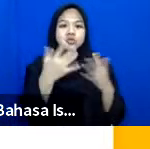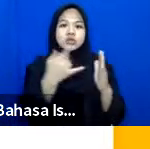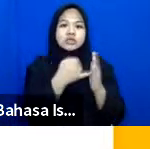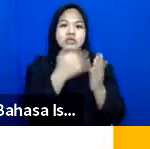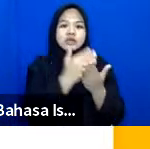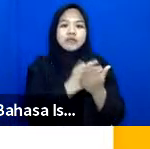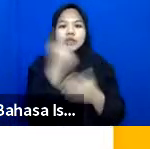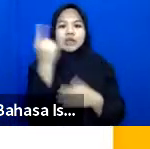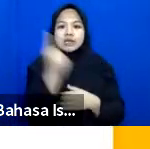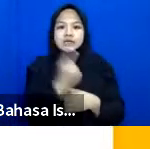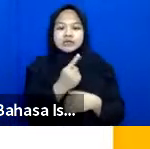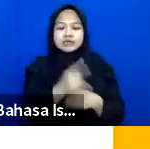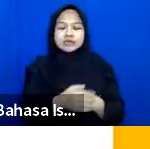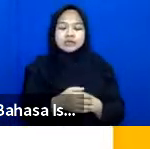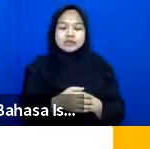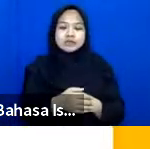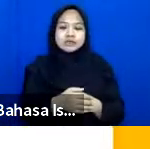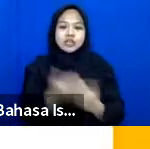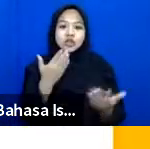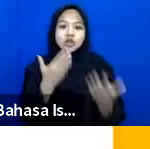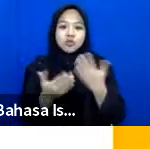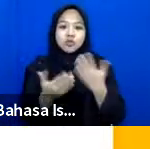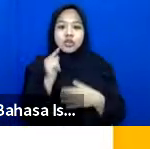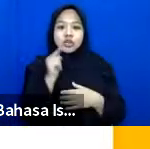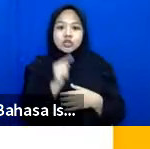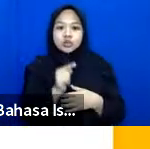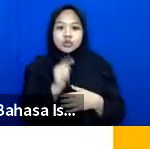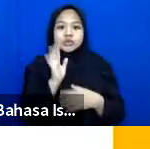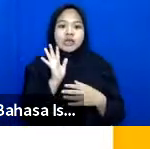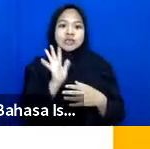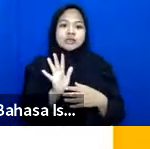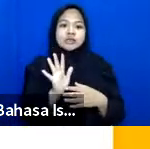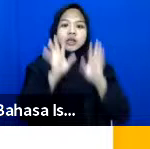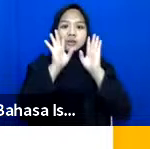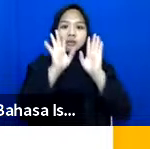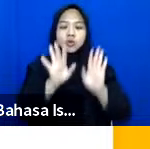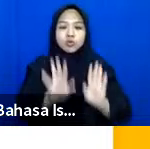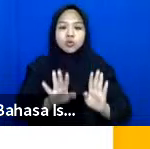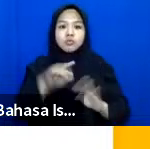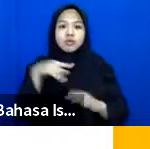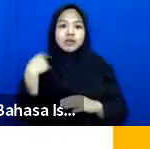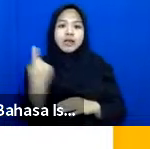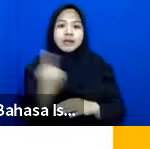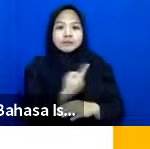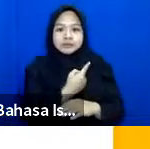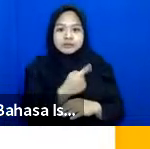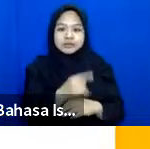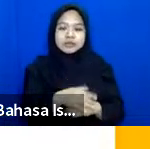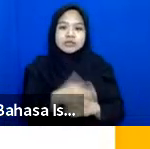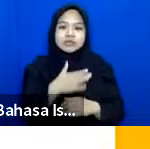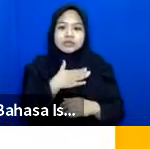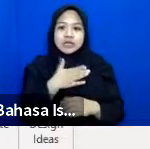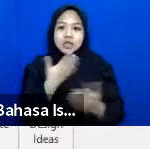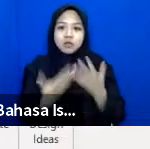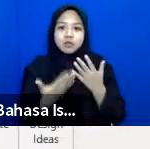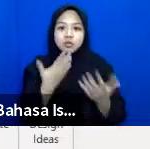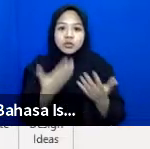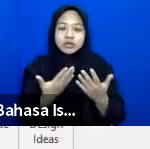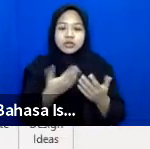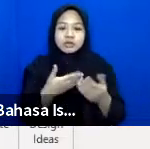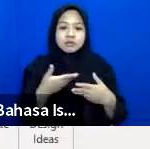Hadir Jadi Mungkin Itu Saja Pengumuman Dari Kami Saya Mungkin Akan